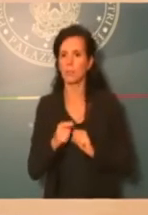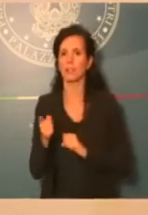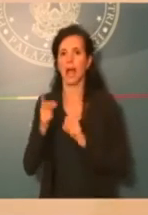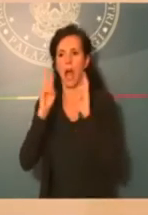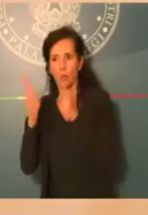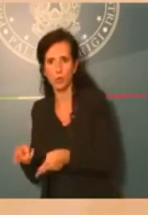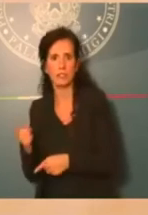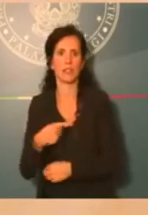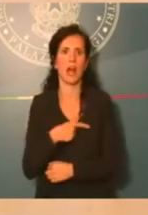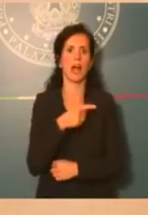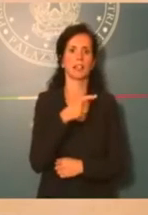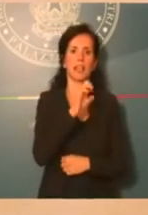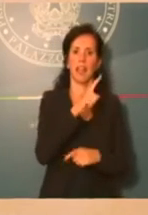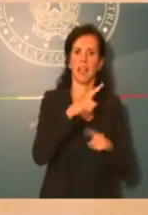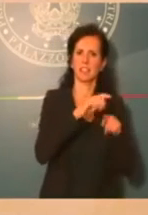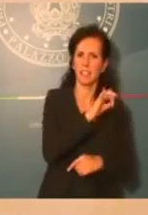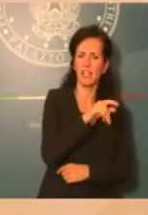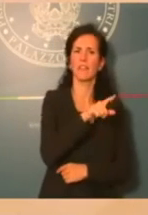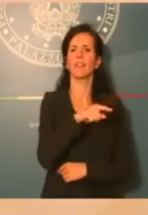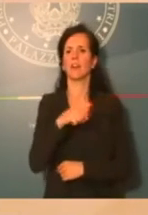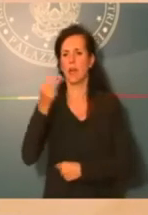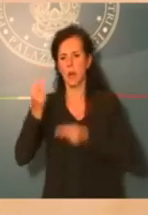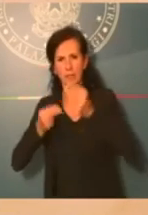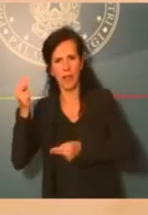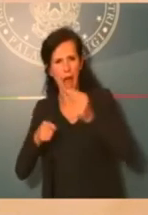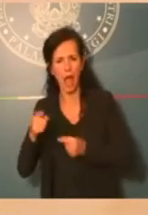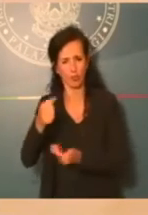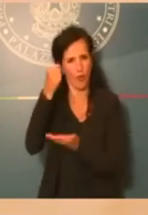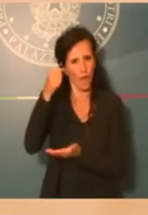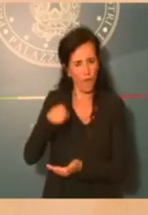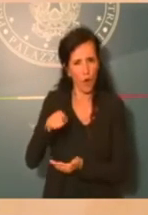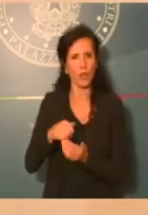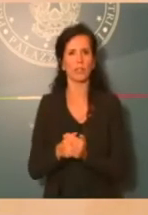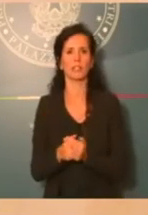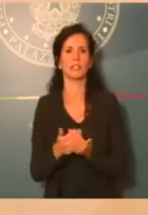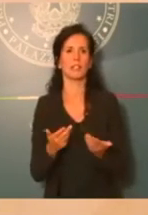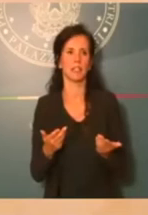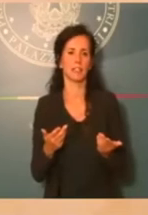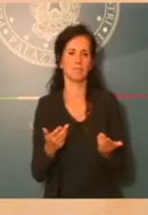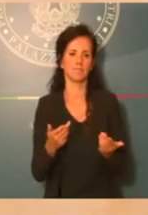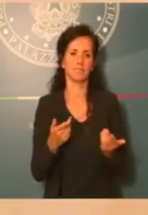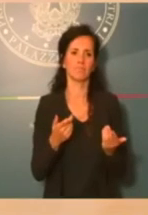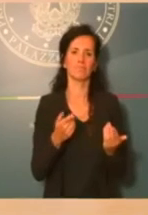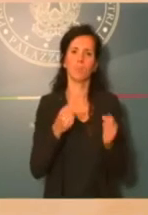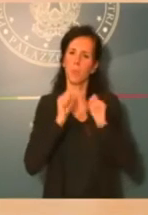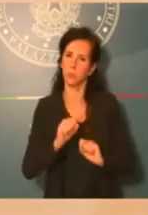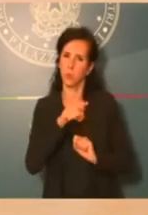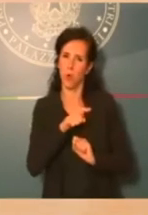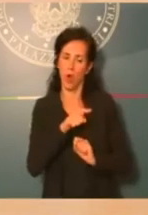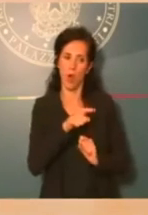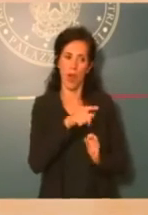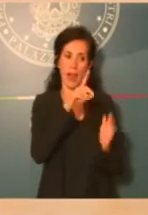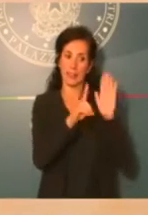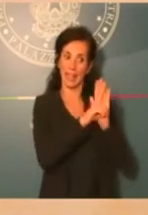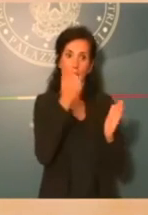elettorale, all'ascostamento di bilancio lei appunto è anche una risposta a chi le chiede di correre, concretezza